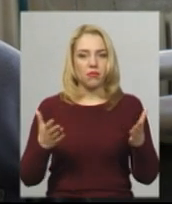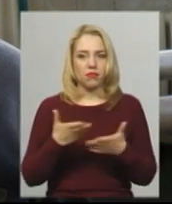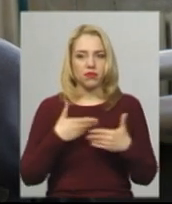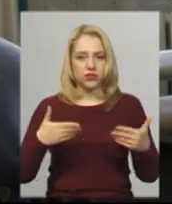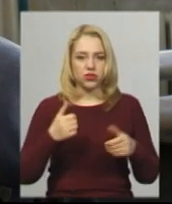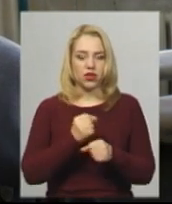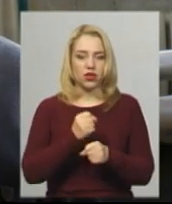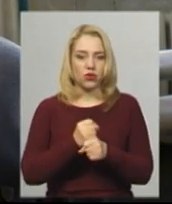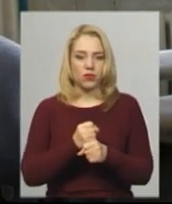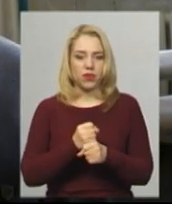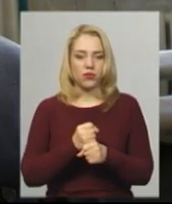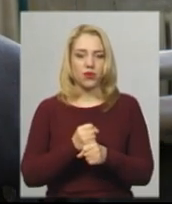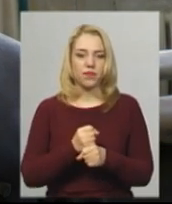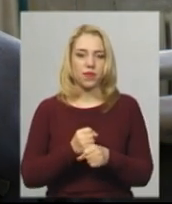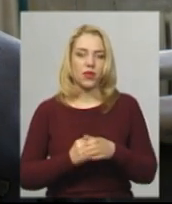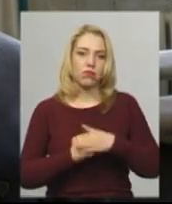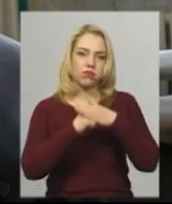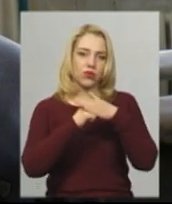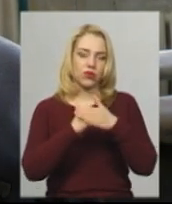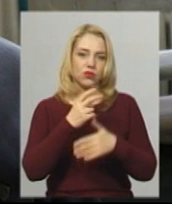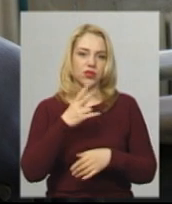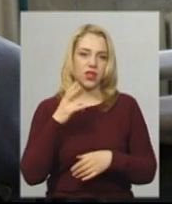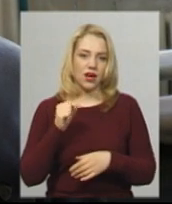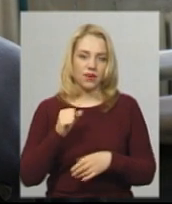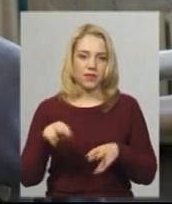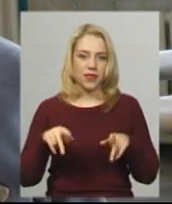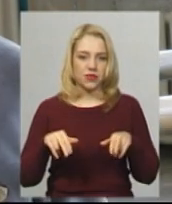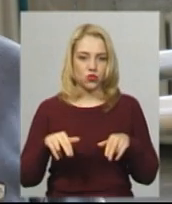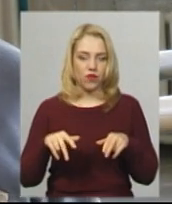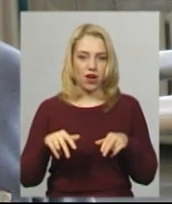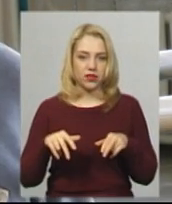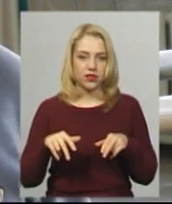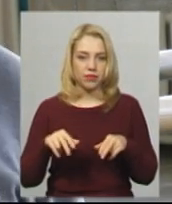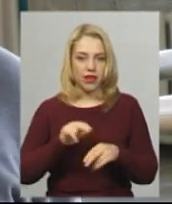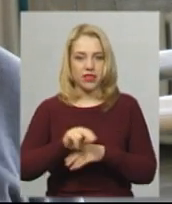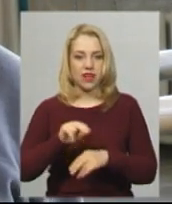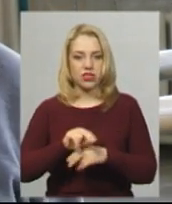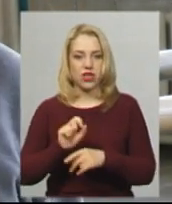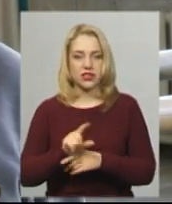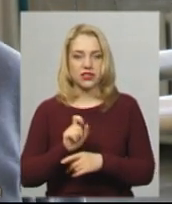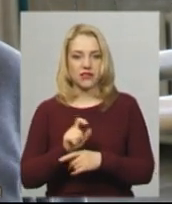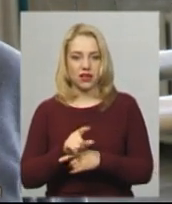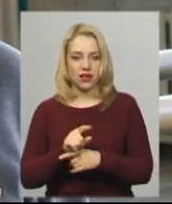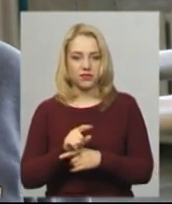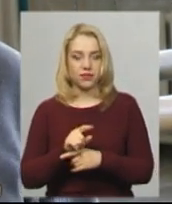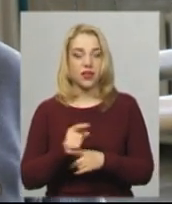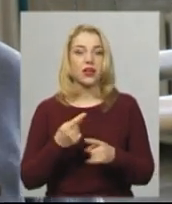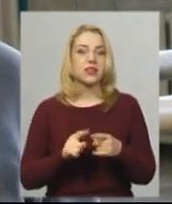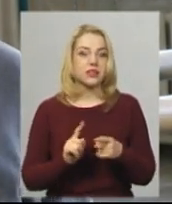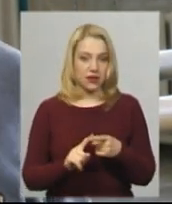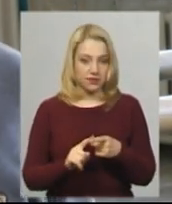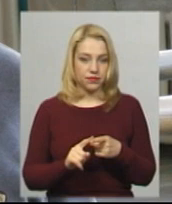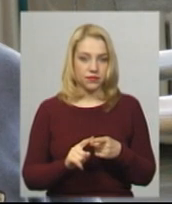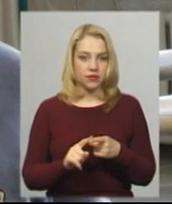опору на танцювальні, навчальні завдання. Це